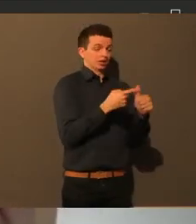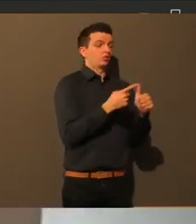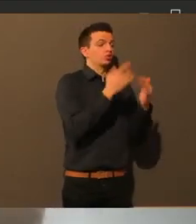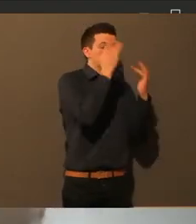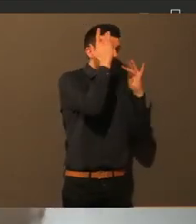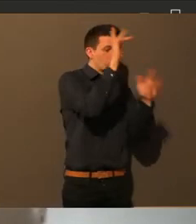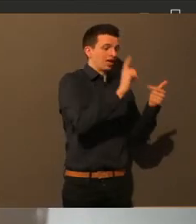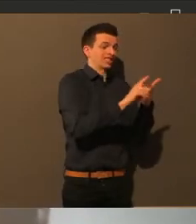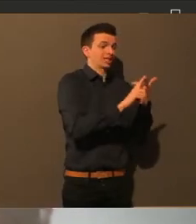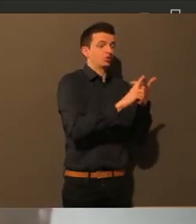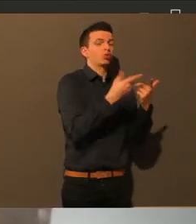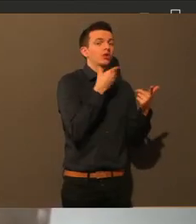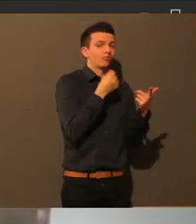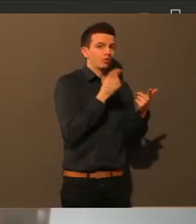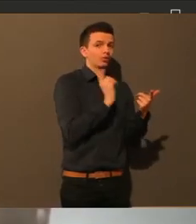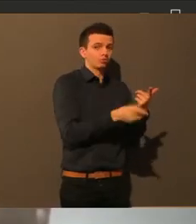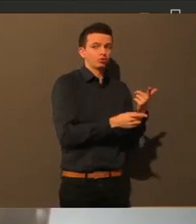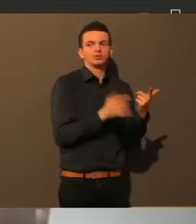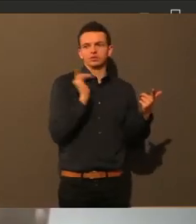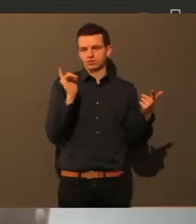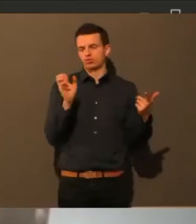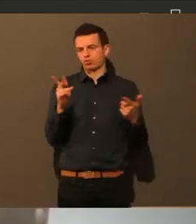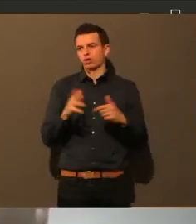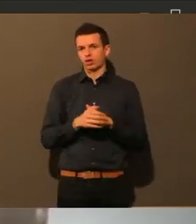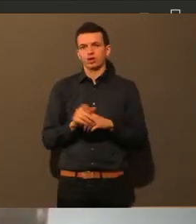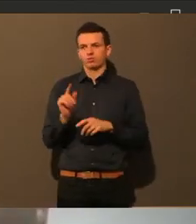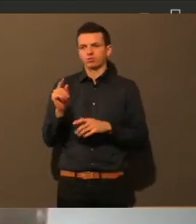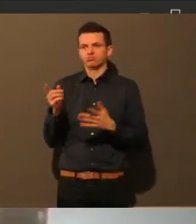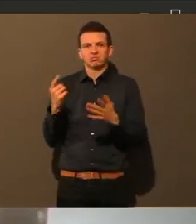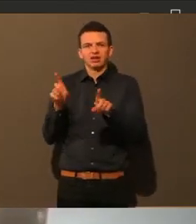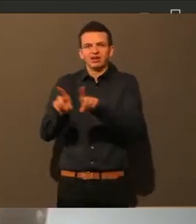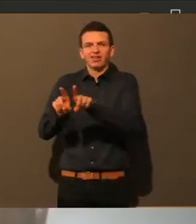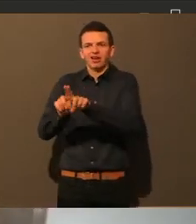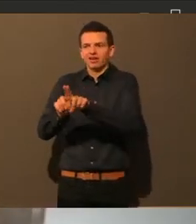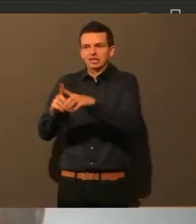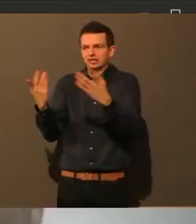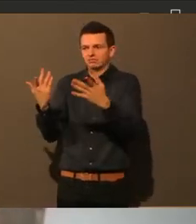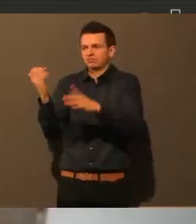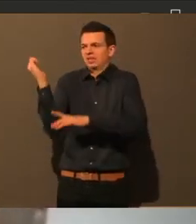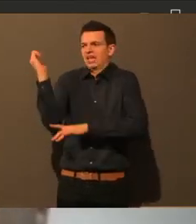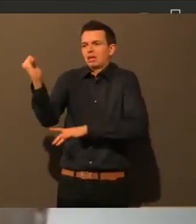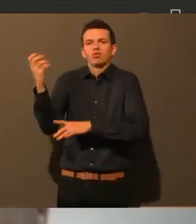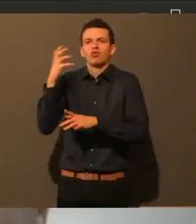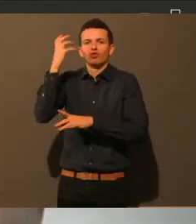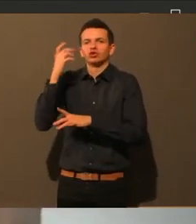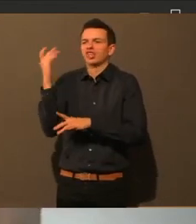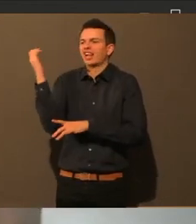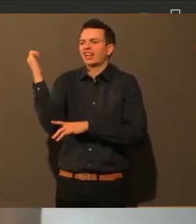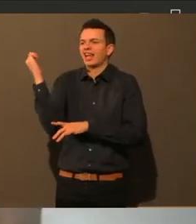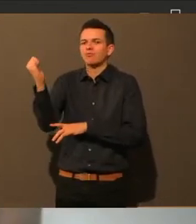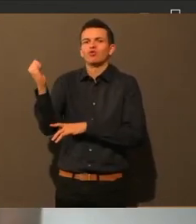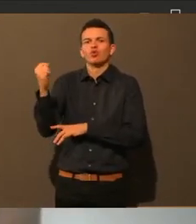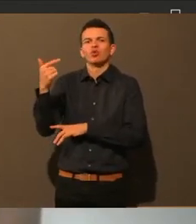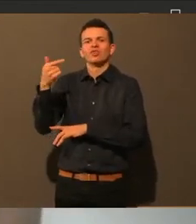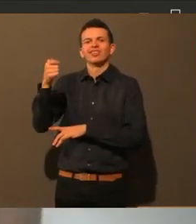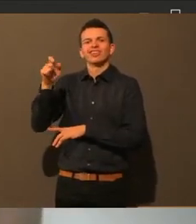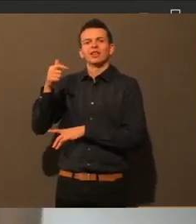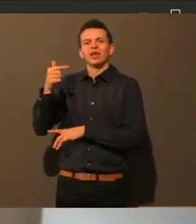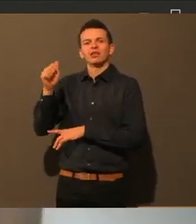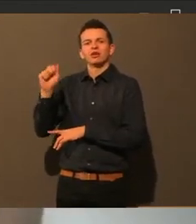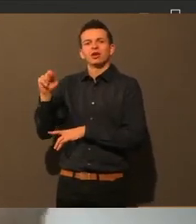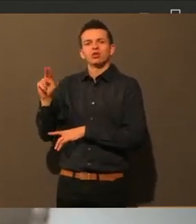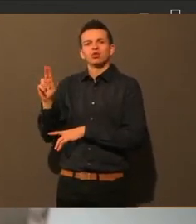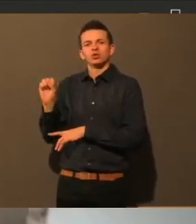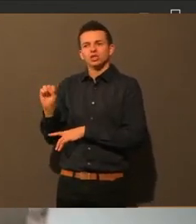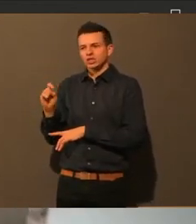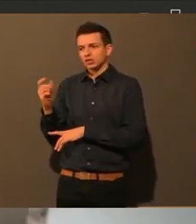Genau. Also Herr Dombrovski ist so, wie wenn Sie sich gegen Tetanus impfen lassen würden, oder so. Dann die letzte Wortmeldung von der Frau